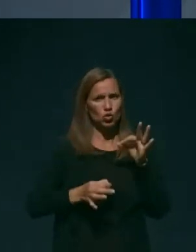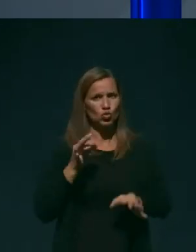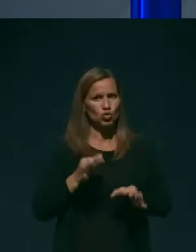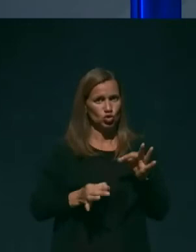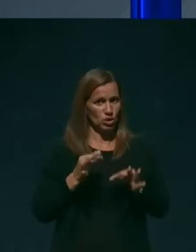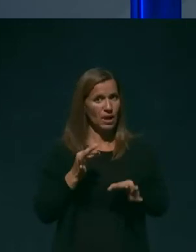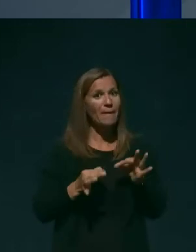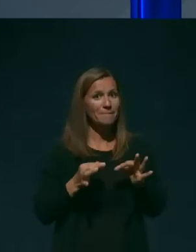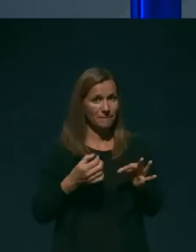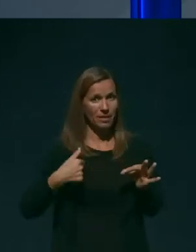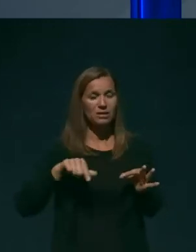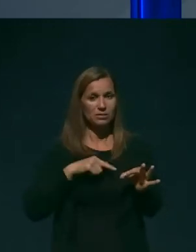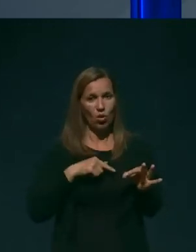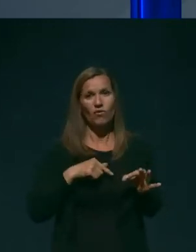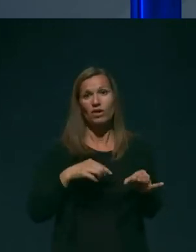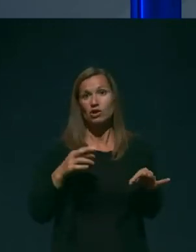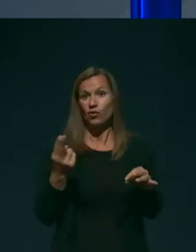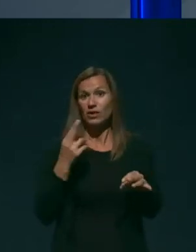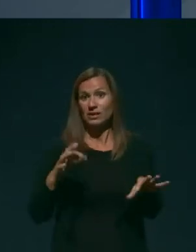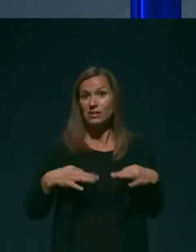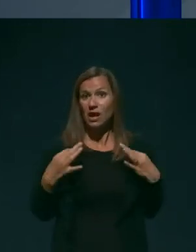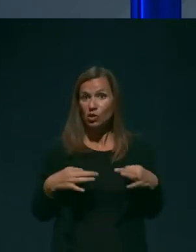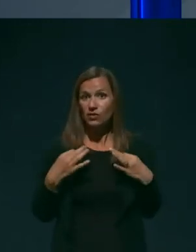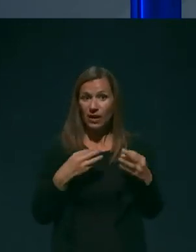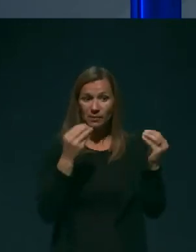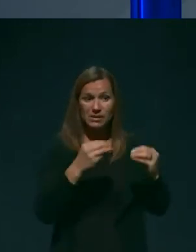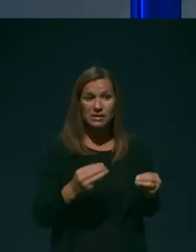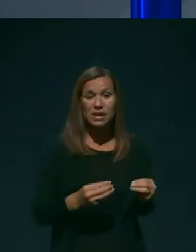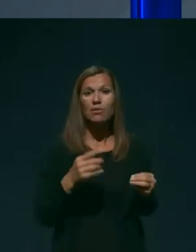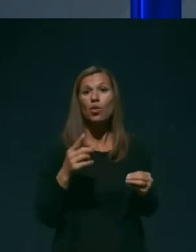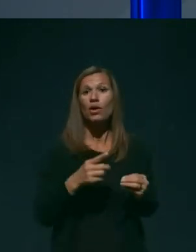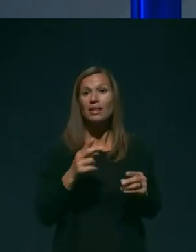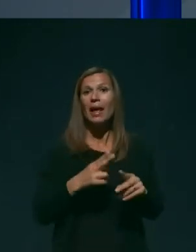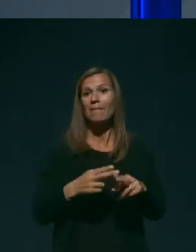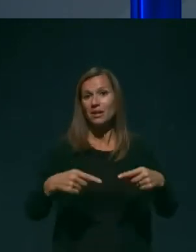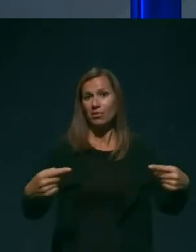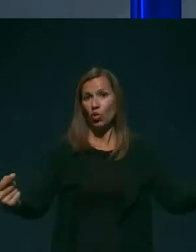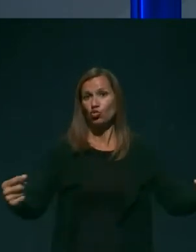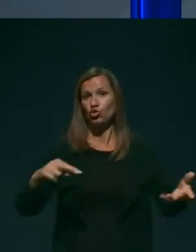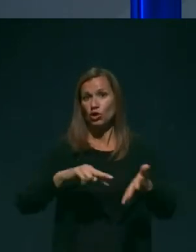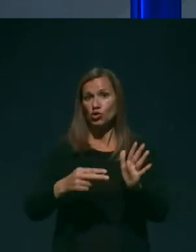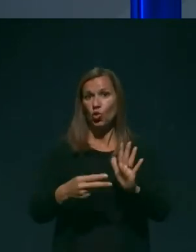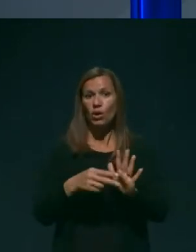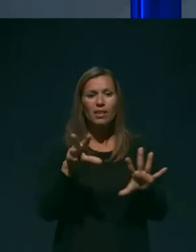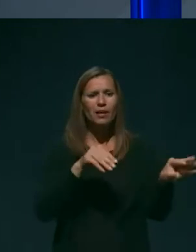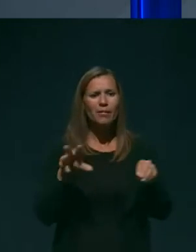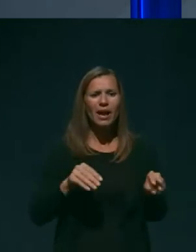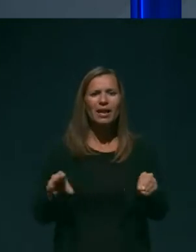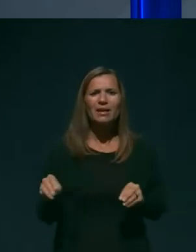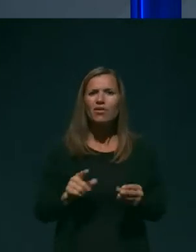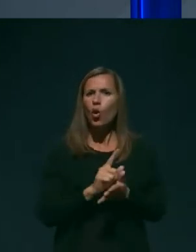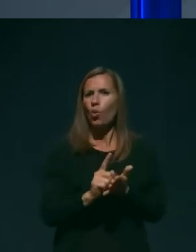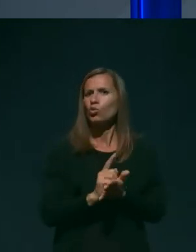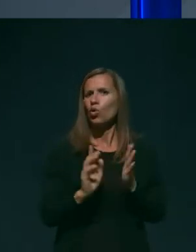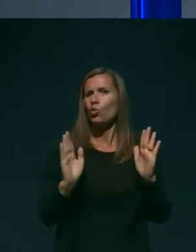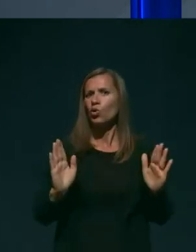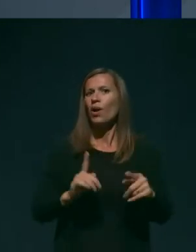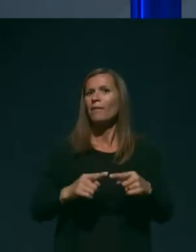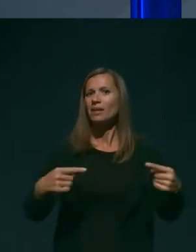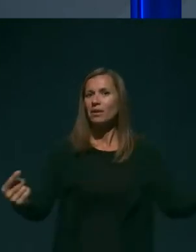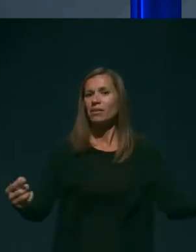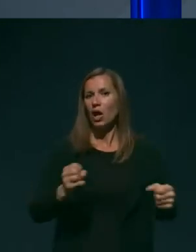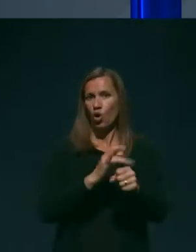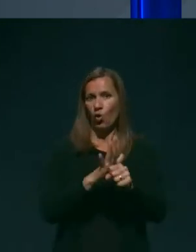zdravstvenem sistemu in epidemiološki stroki nabrali med obdobjem epidemije COVID-19. Z nami so